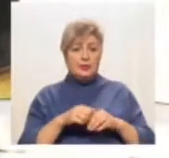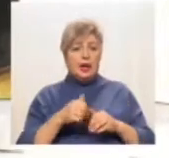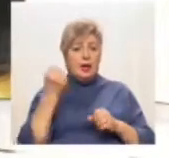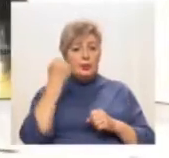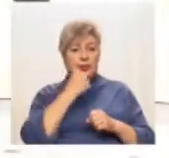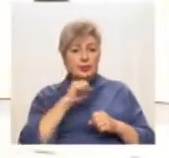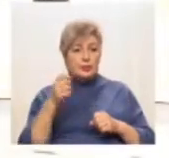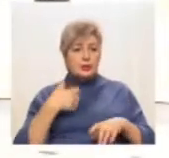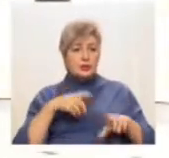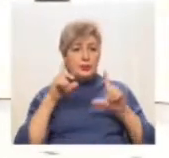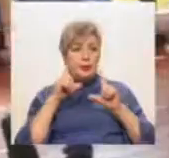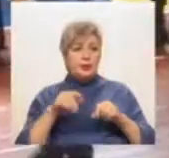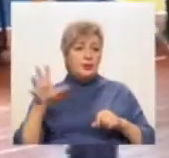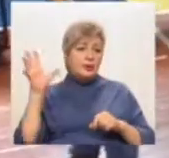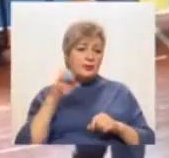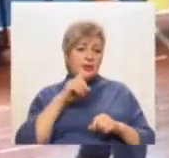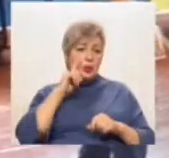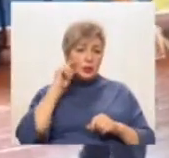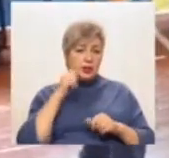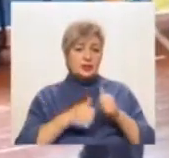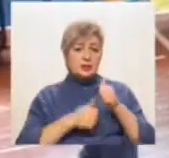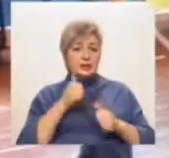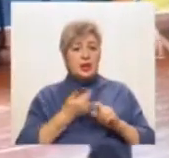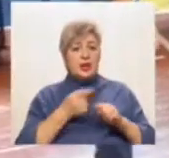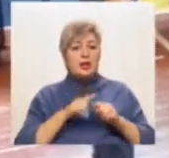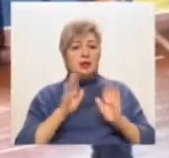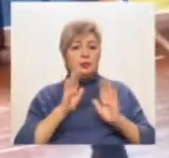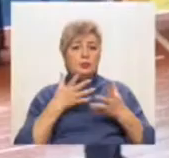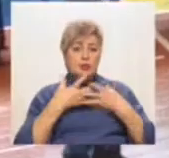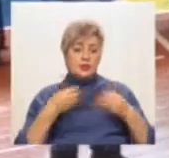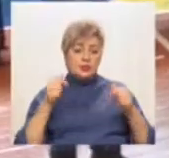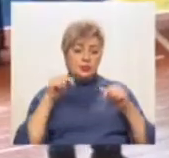всеукраїнські змагання з роботрафіку, які відбудуться навесні цього року.